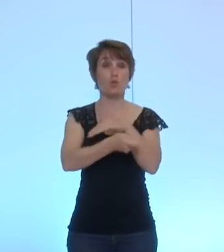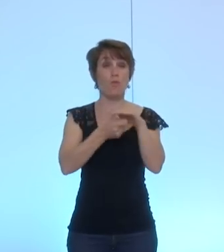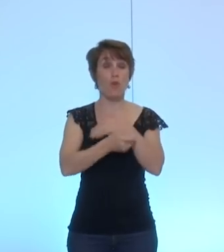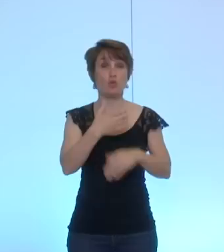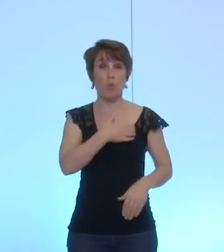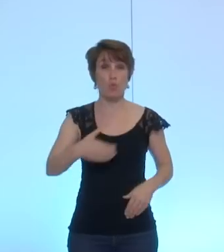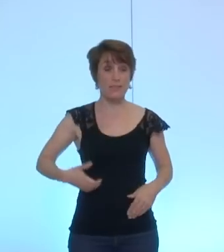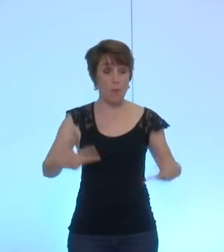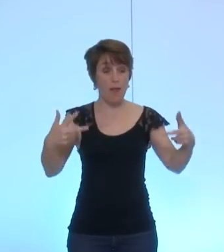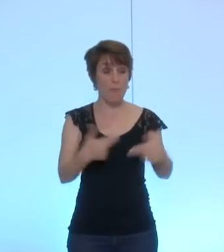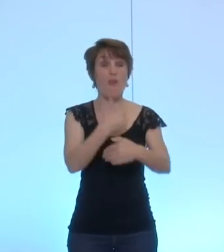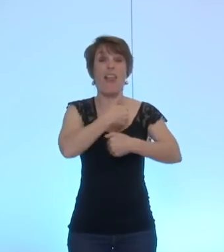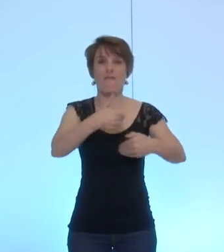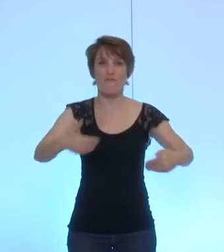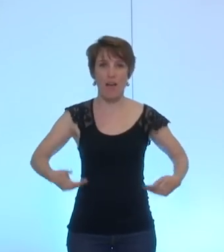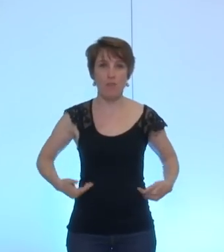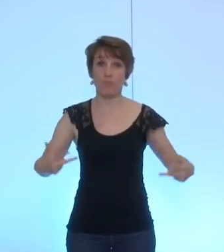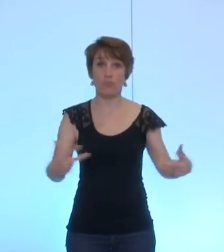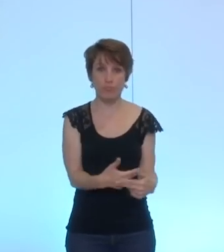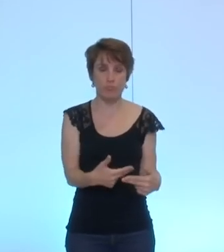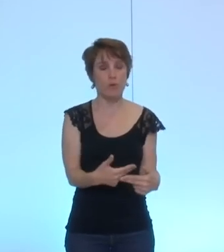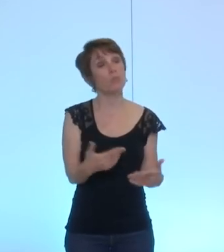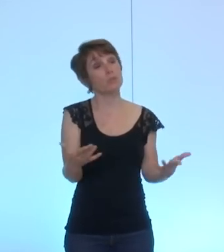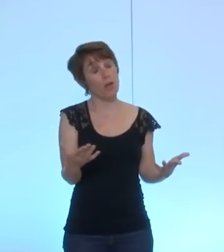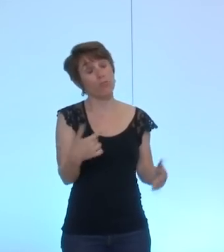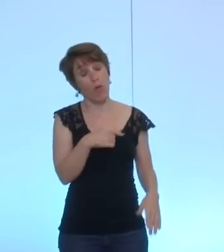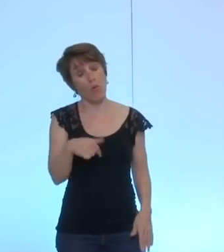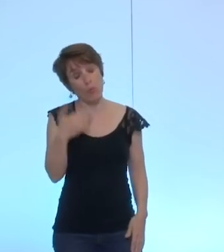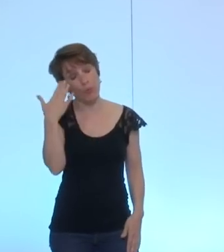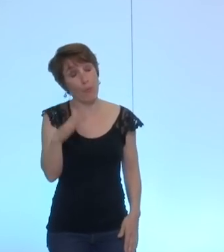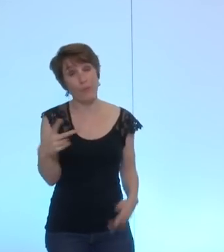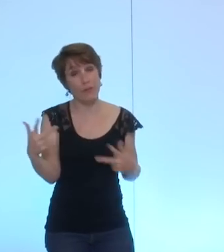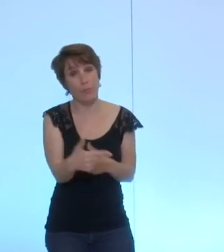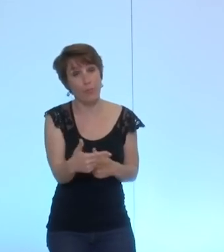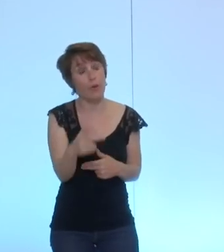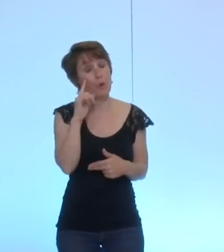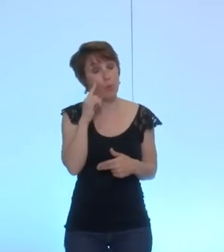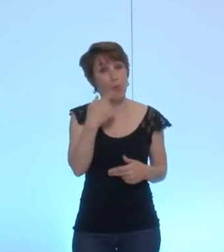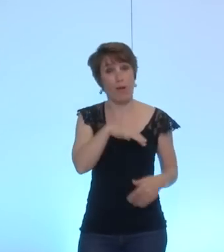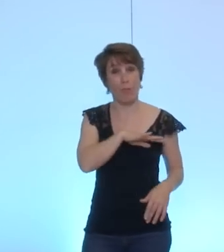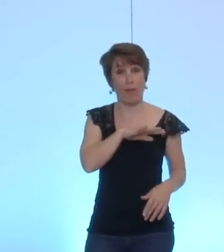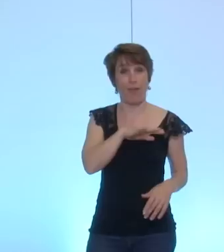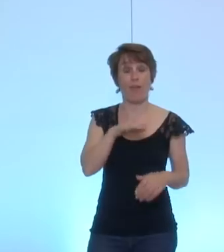compétitivité, mais ça, nous savions bien qu'elles étaient terminées, puisqu'il y a transfert à la métro